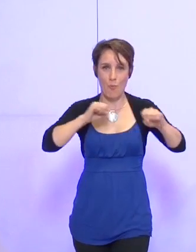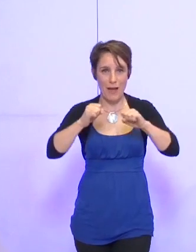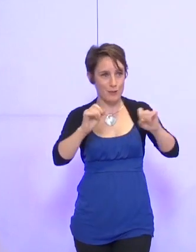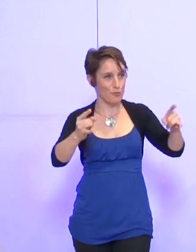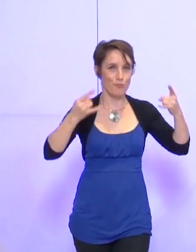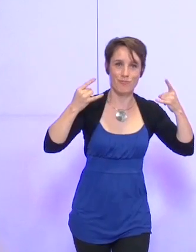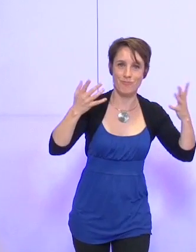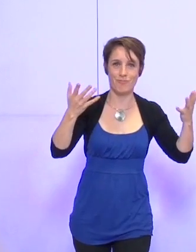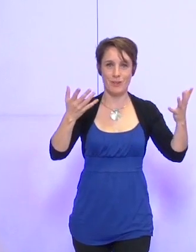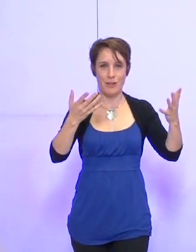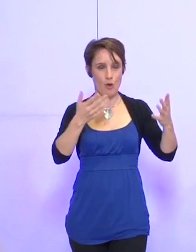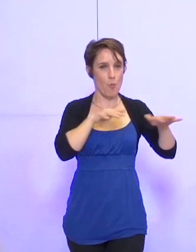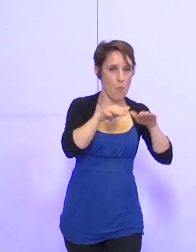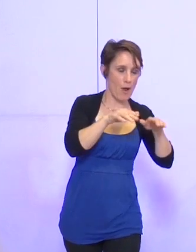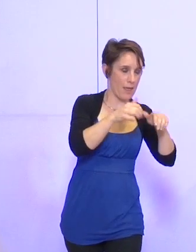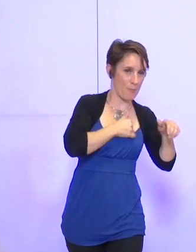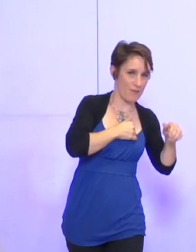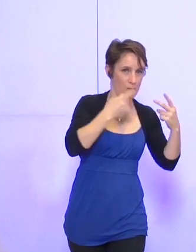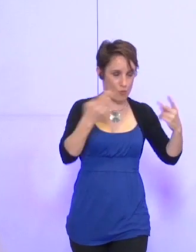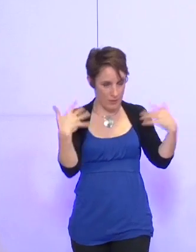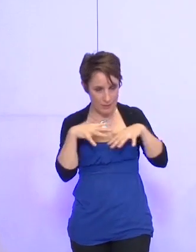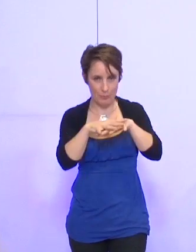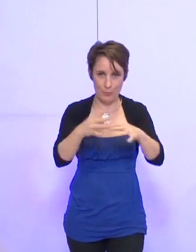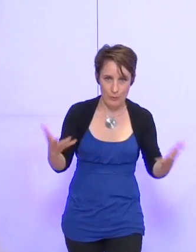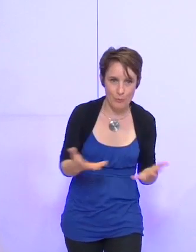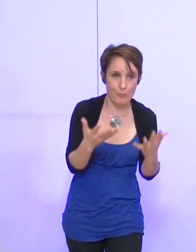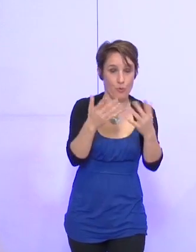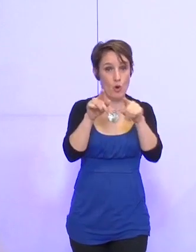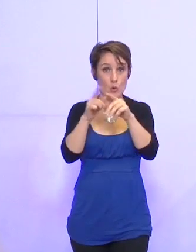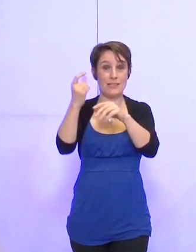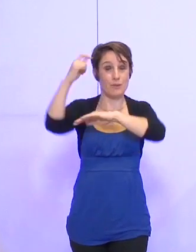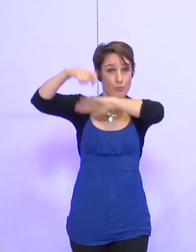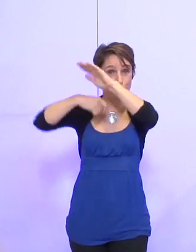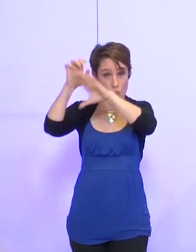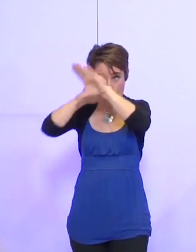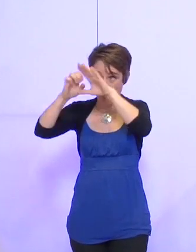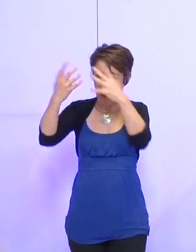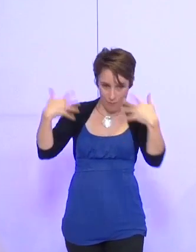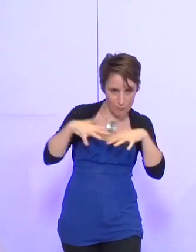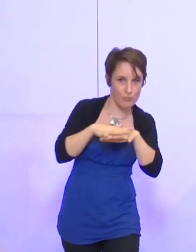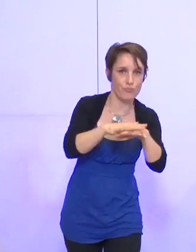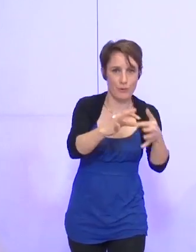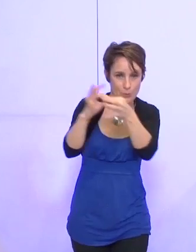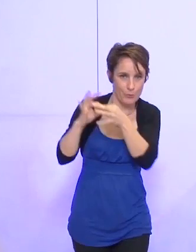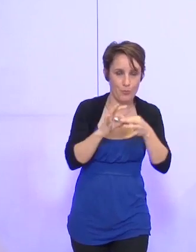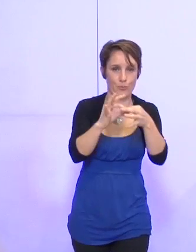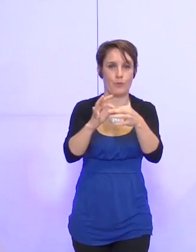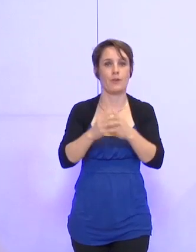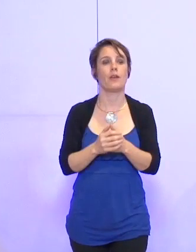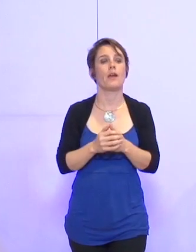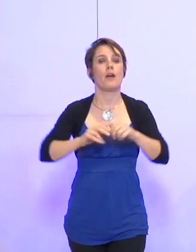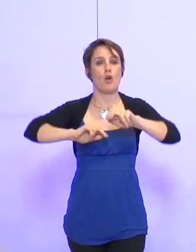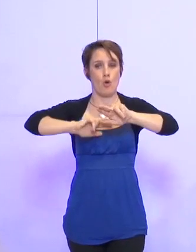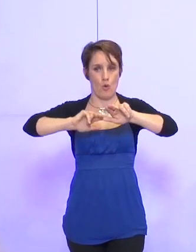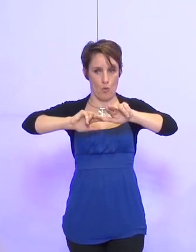les moyens publics, privés et européens, et de mieux articuler les contractualisations territoriales à venir. La signature du